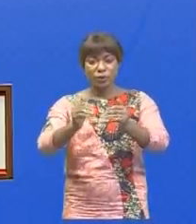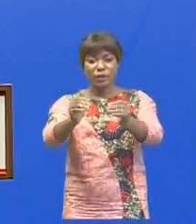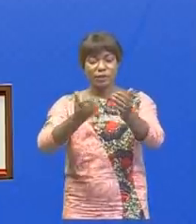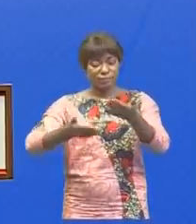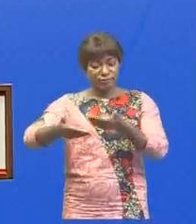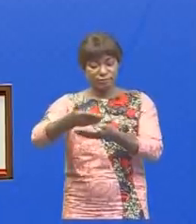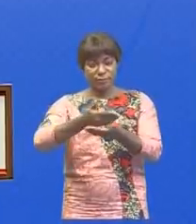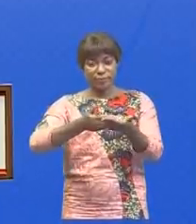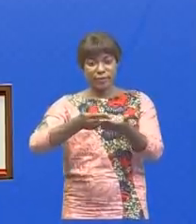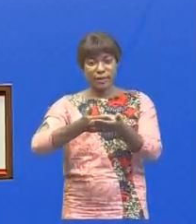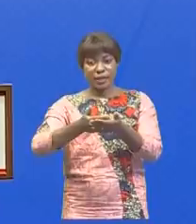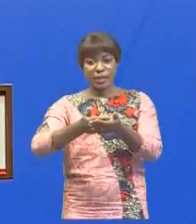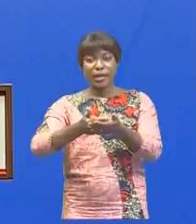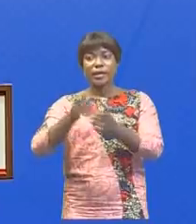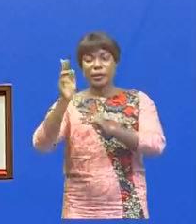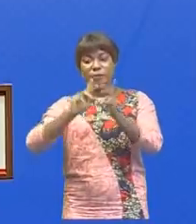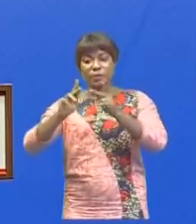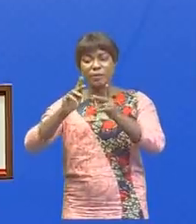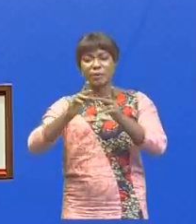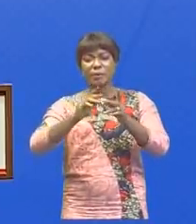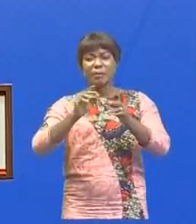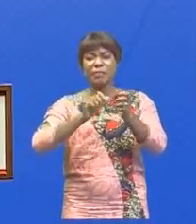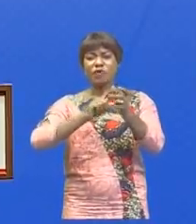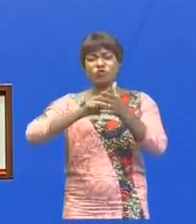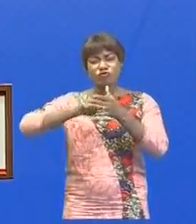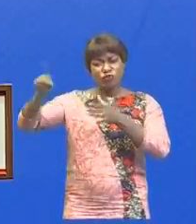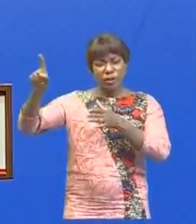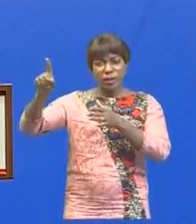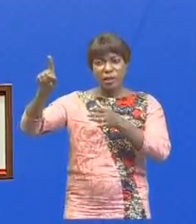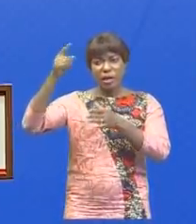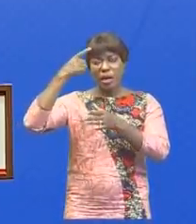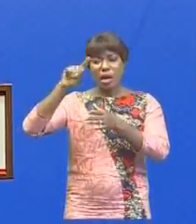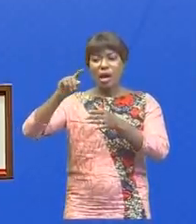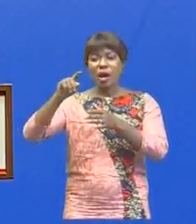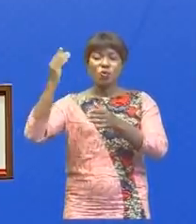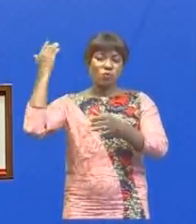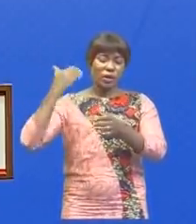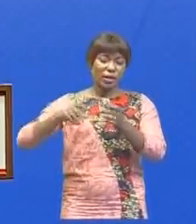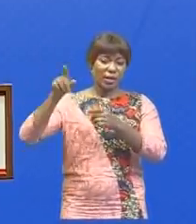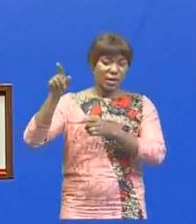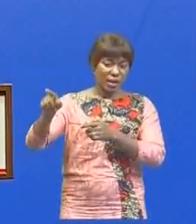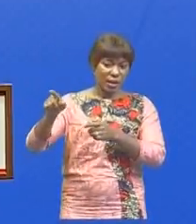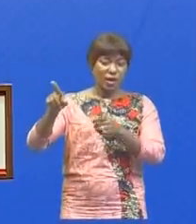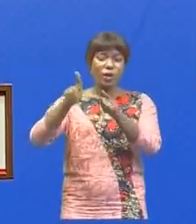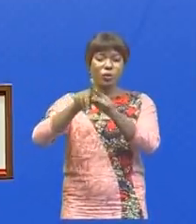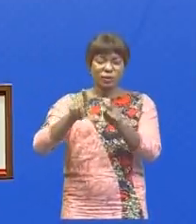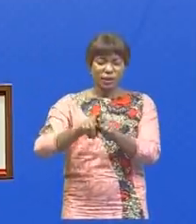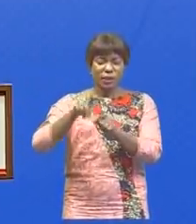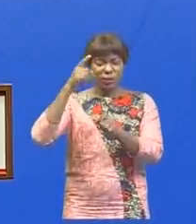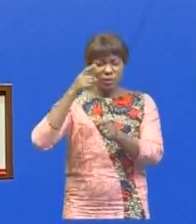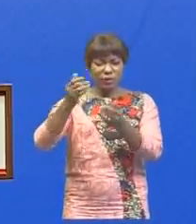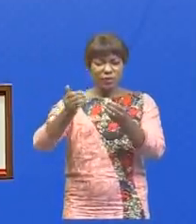volontaire de compatriotes réfugiés en Ouganda, en provenance de camps des réfugiés des Tchakadeux et Navikale.